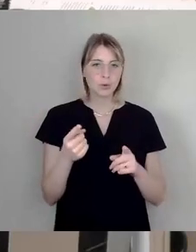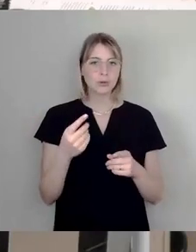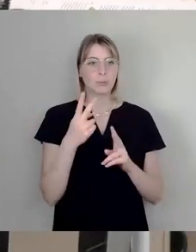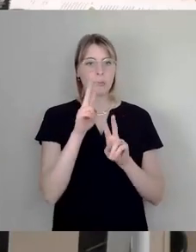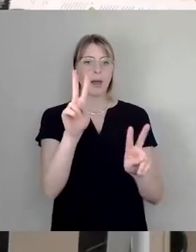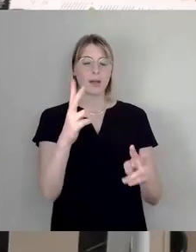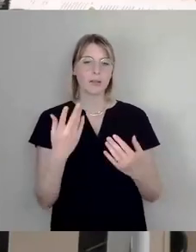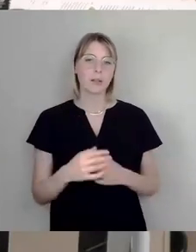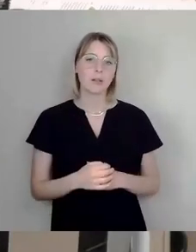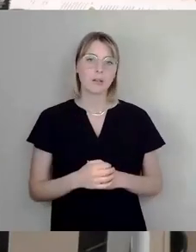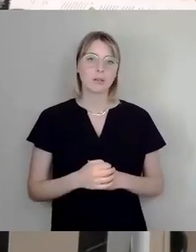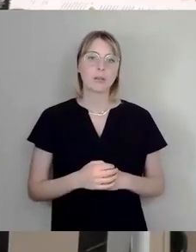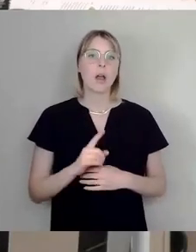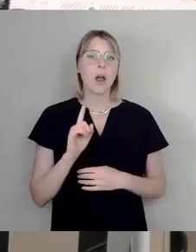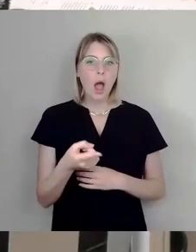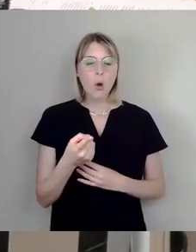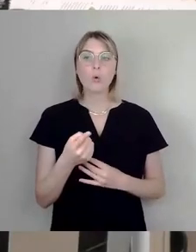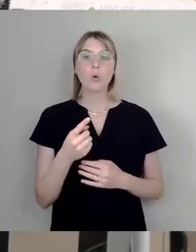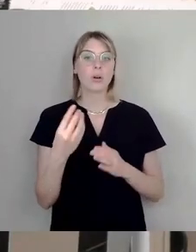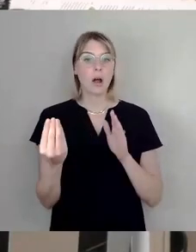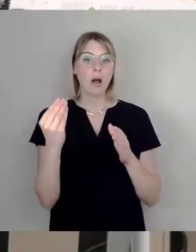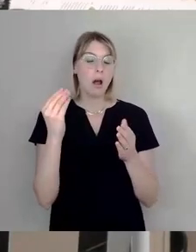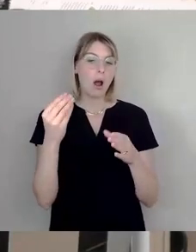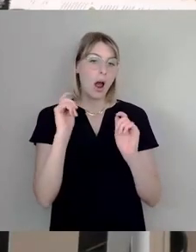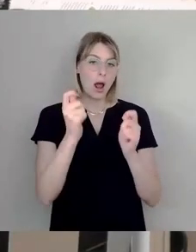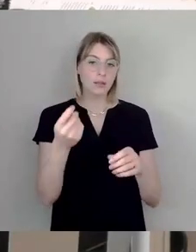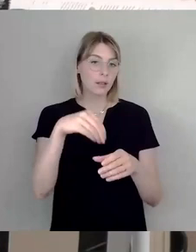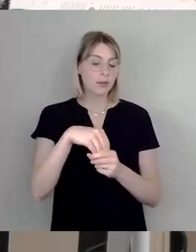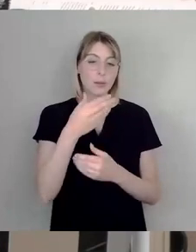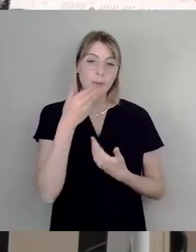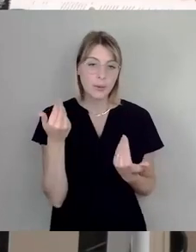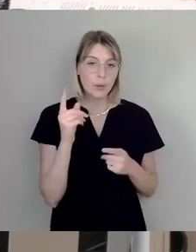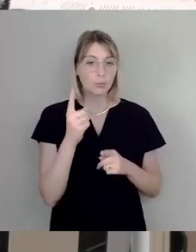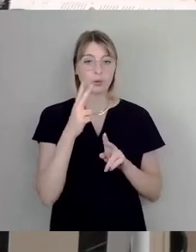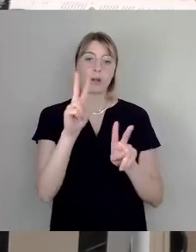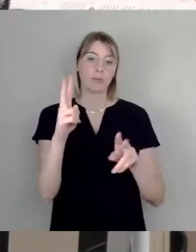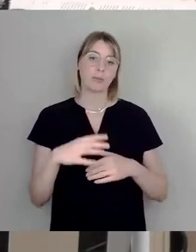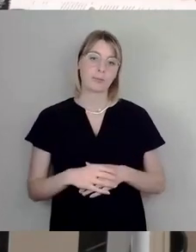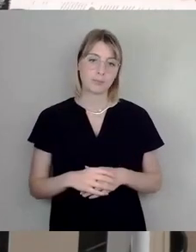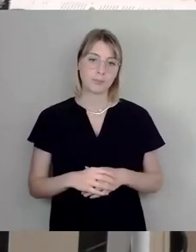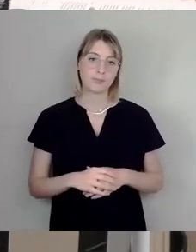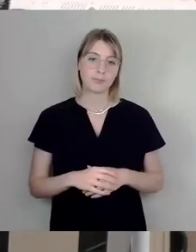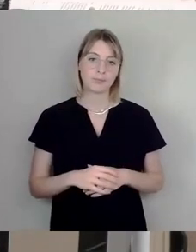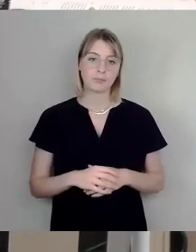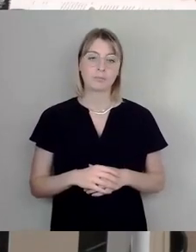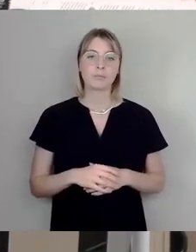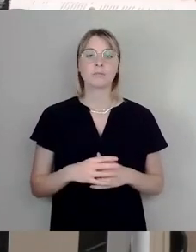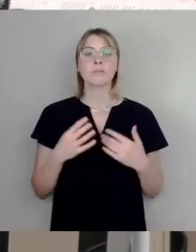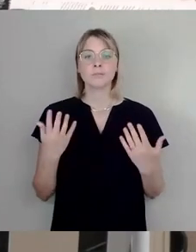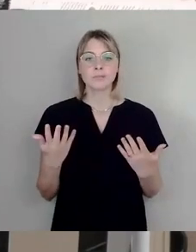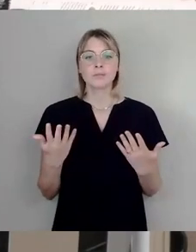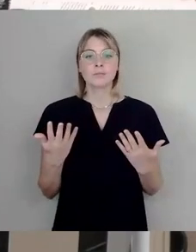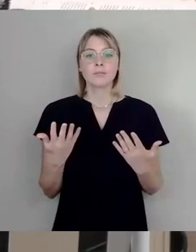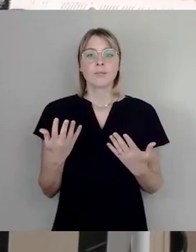gespielt. Sollte man auch berücksichtigen. Wie dem auch sei, die Idee auch jetzt für